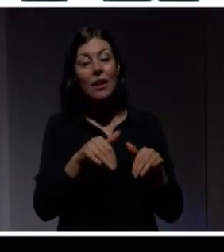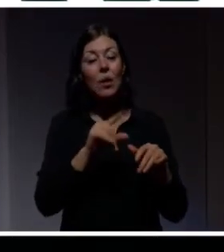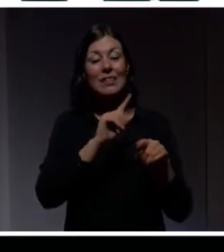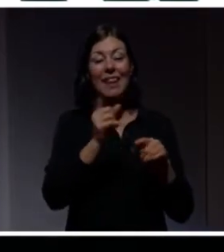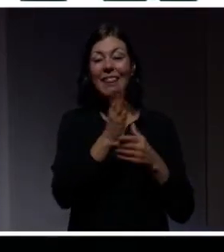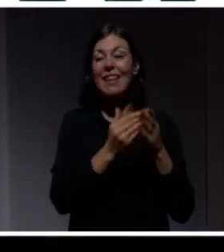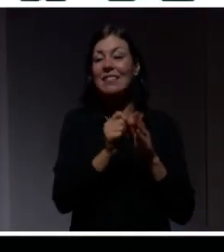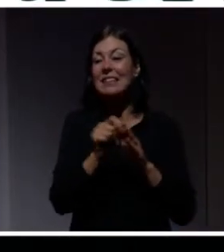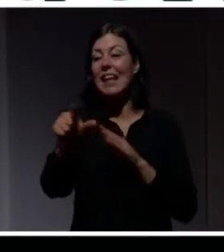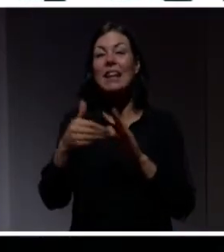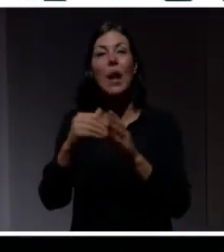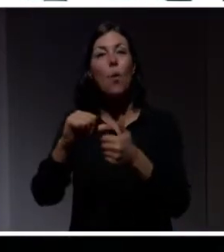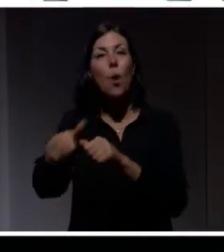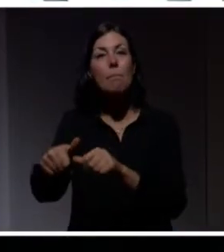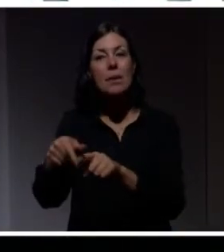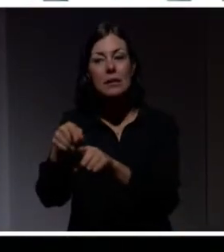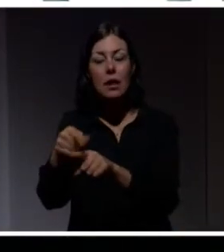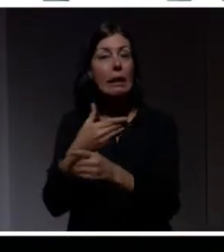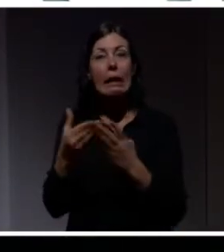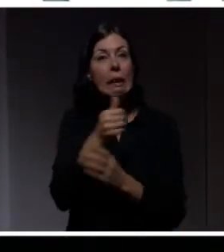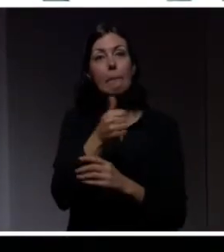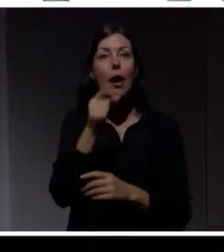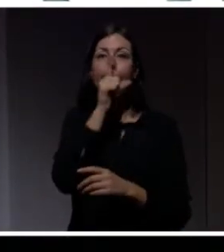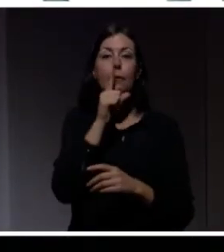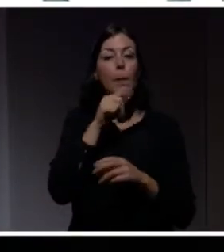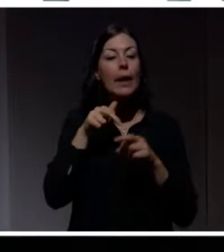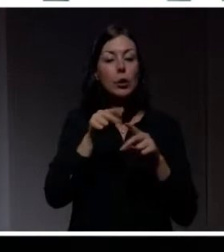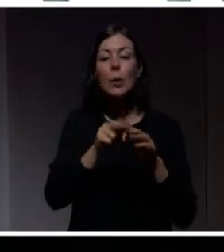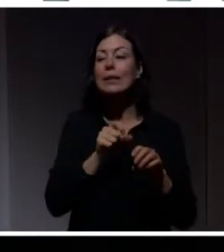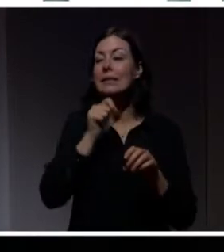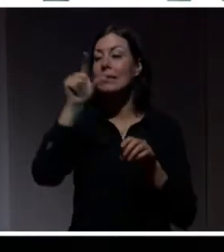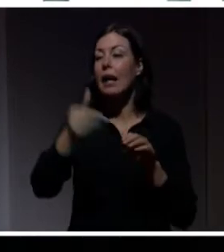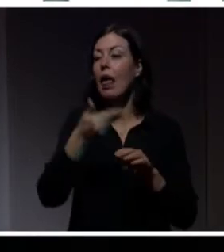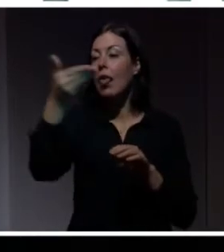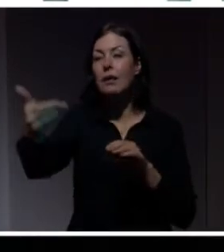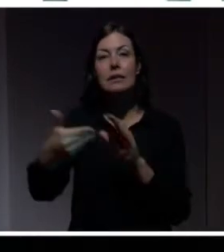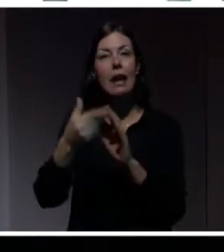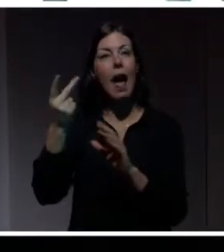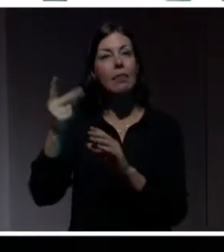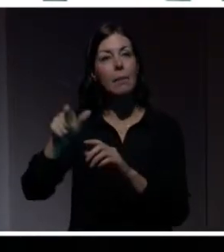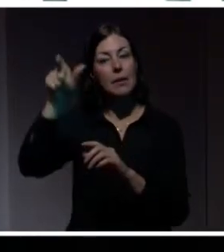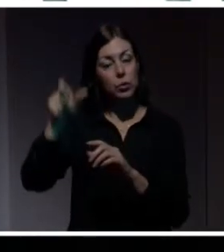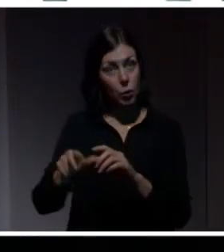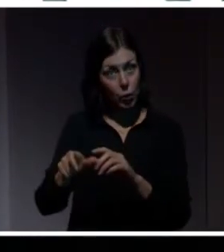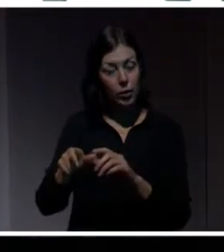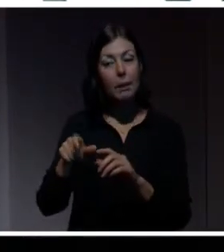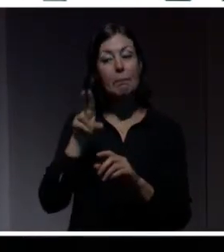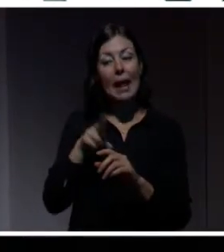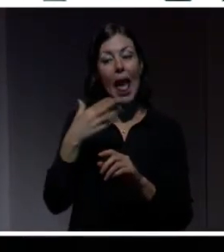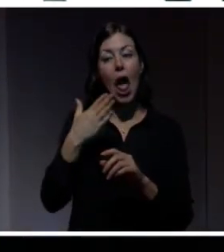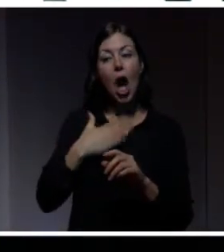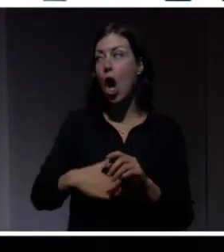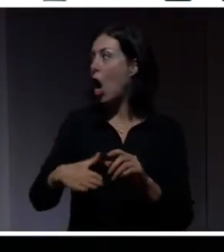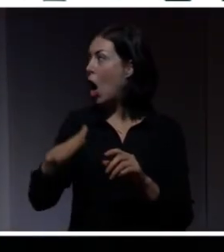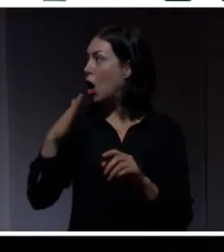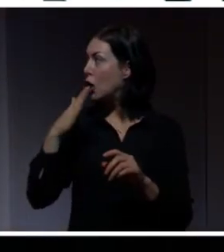vidare till en kompis. Så är inte det bara ett gulligt djur som skickas vidare till en annan person. Utan det är en önskan om att